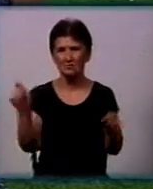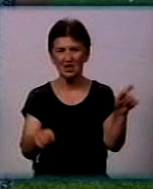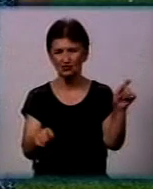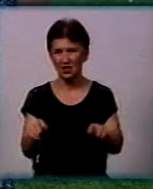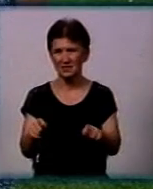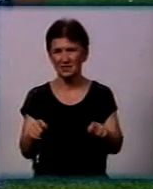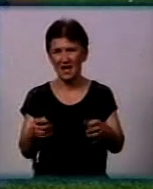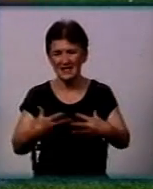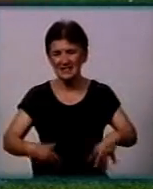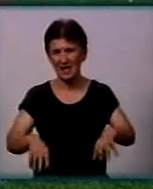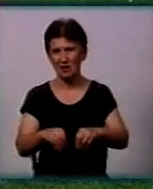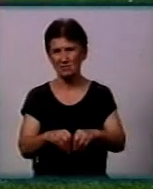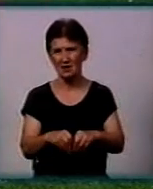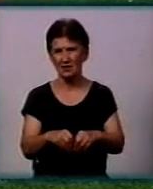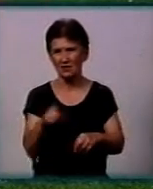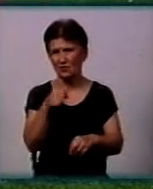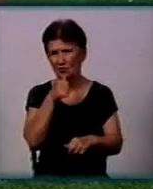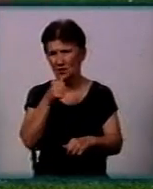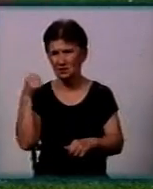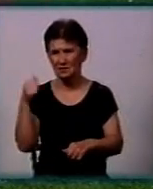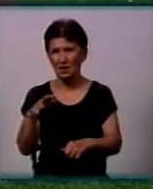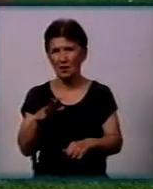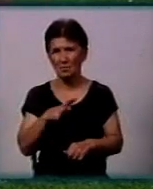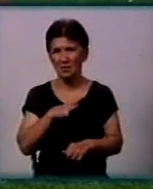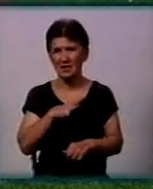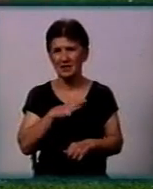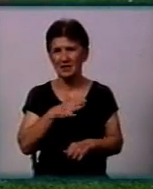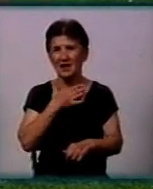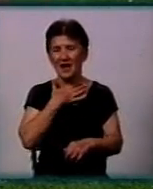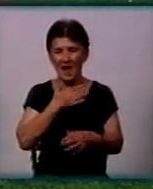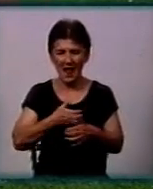минулого літа плавали лебеді, зіла сім'я лебедів.